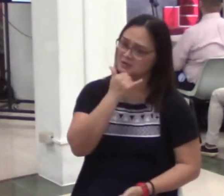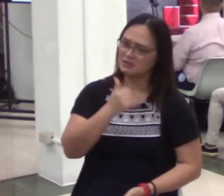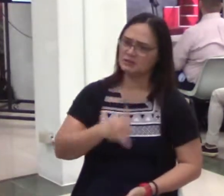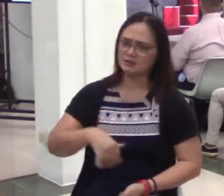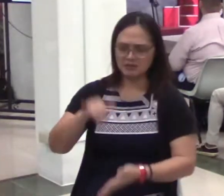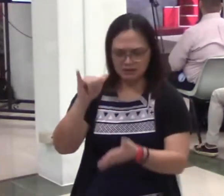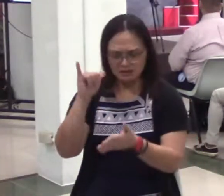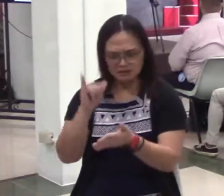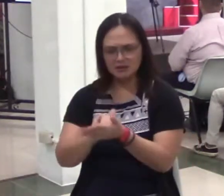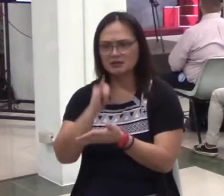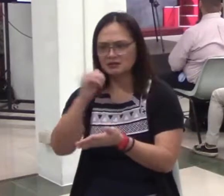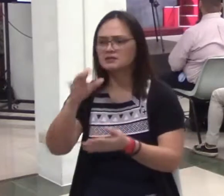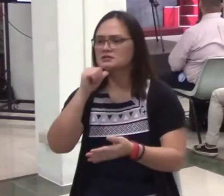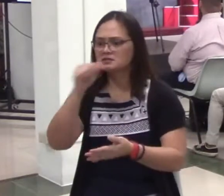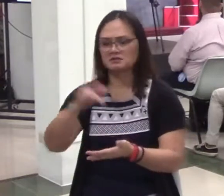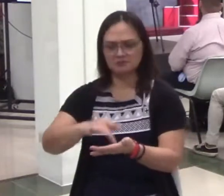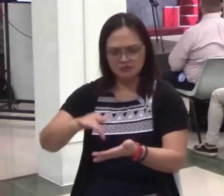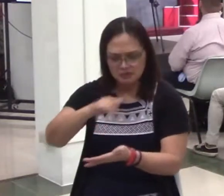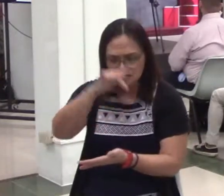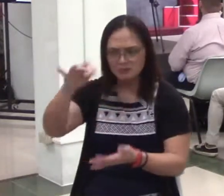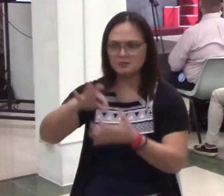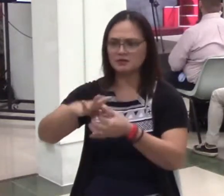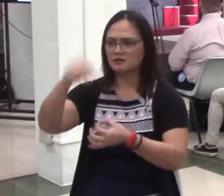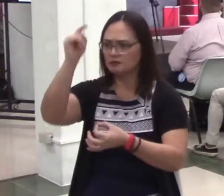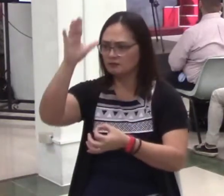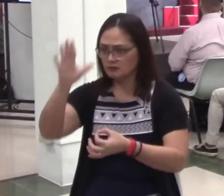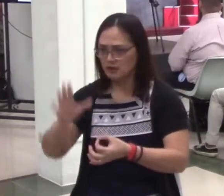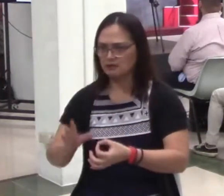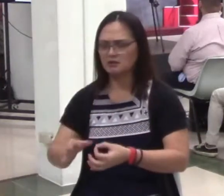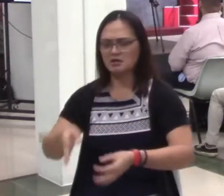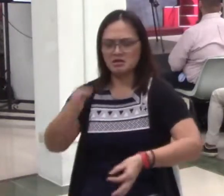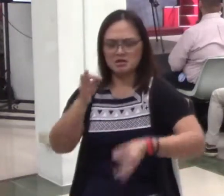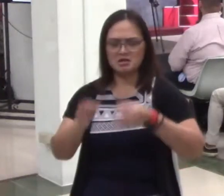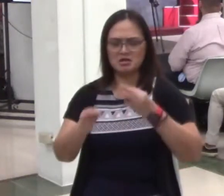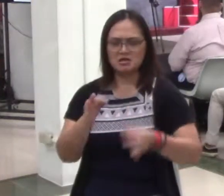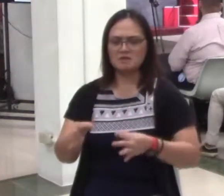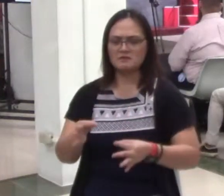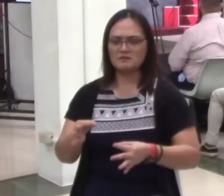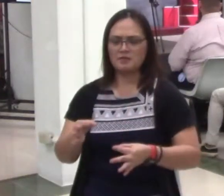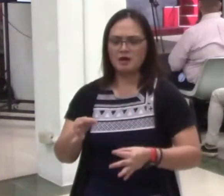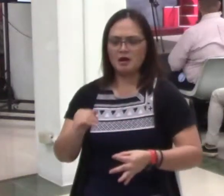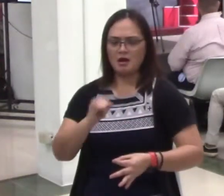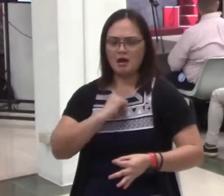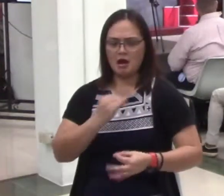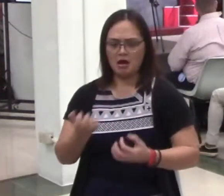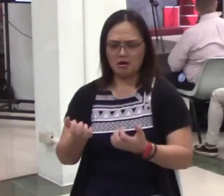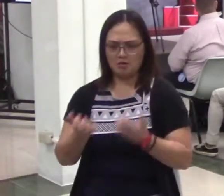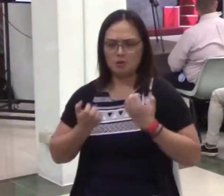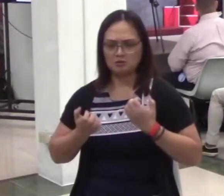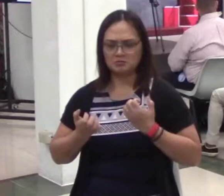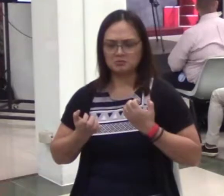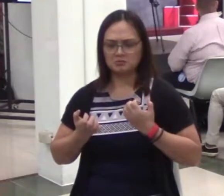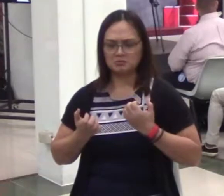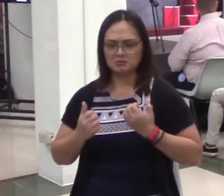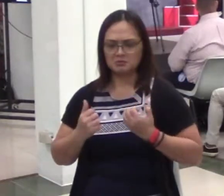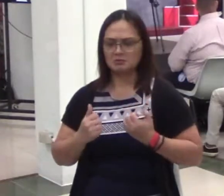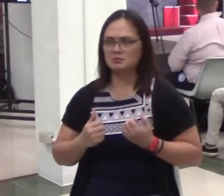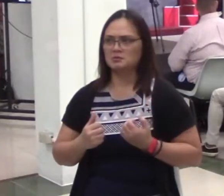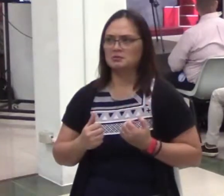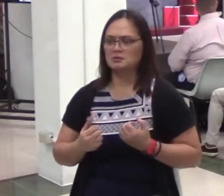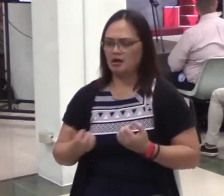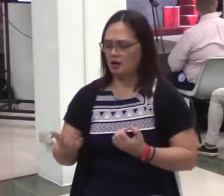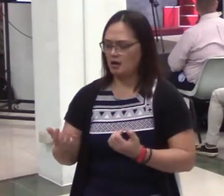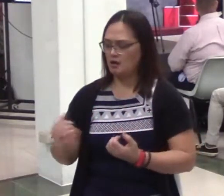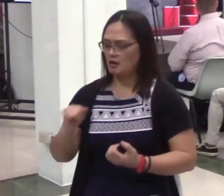Kung hindi masasatisfy ang kondisyon namin, kapag hindi maikli ang mensahe, kapag